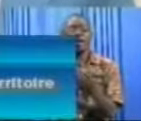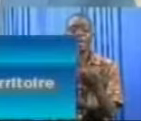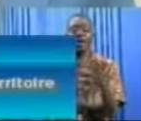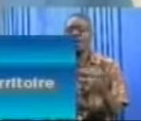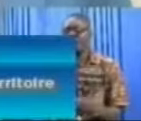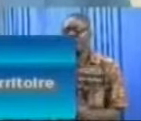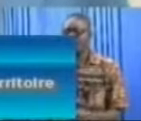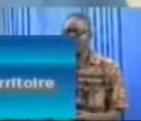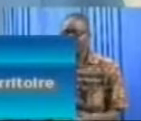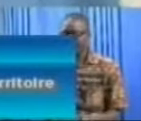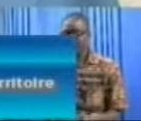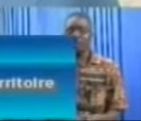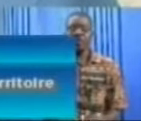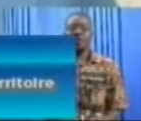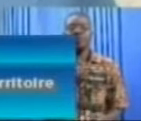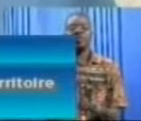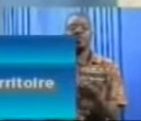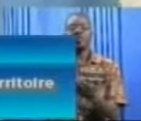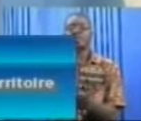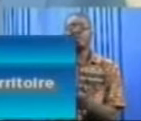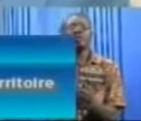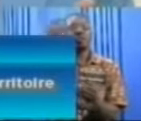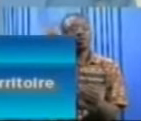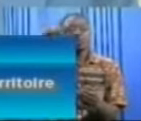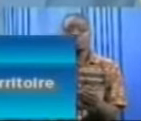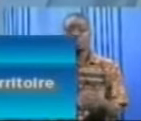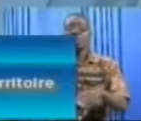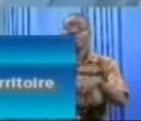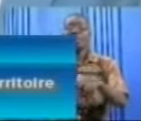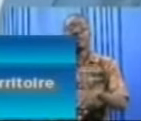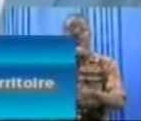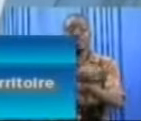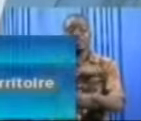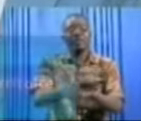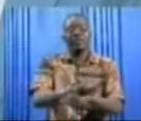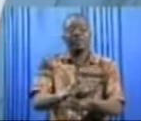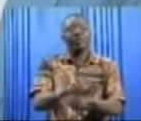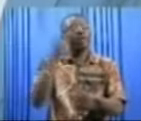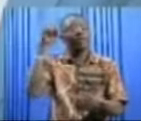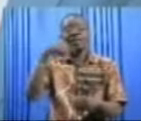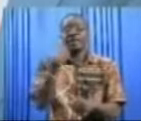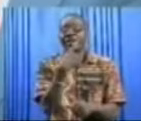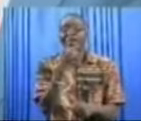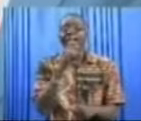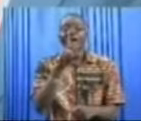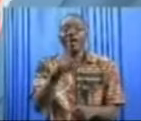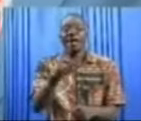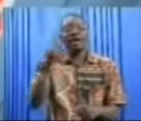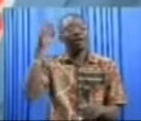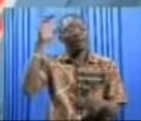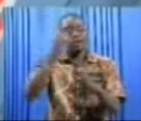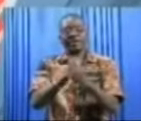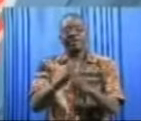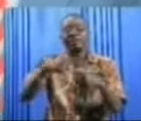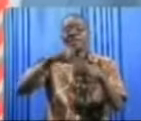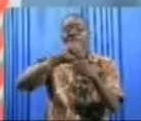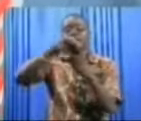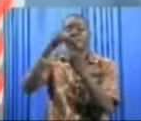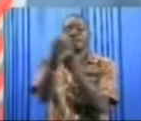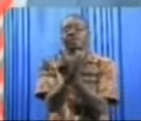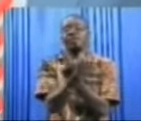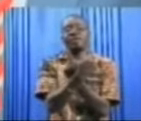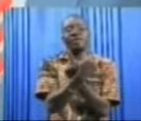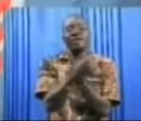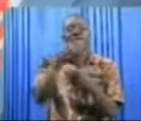que nous utilisons pour mettre en œuvre cet axe qui est l'appropriation sociale ?